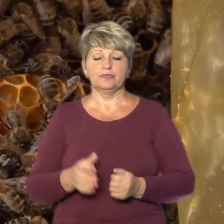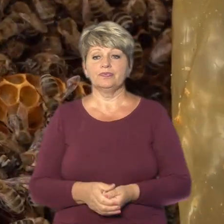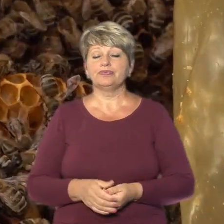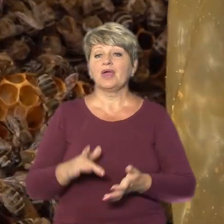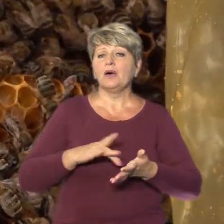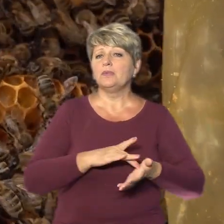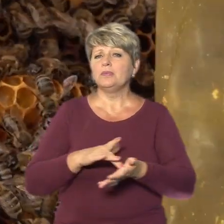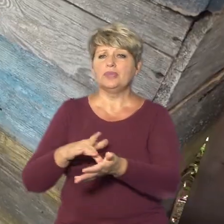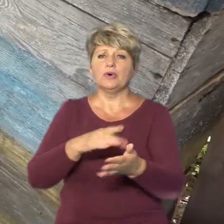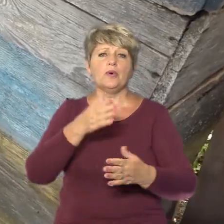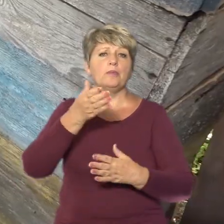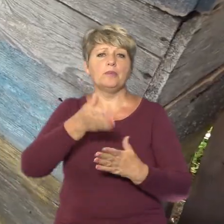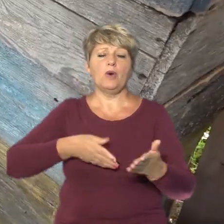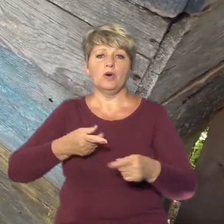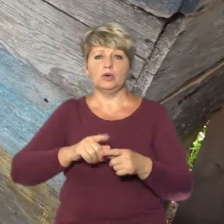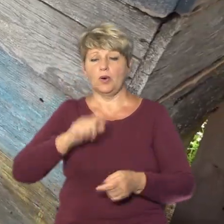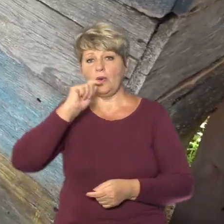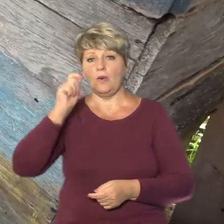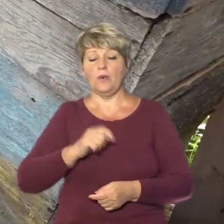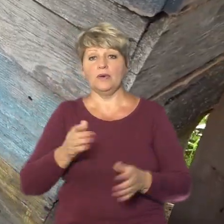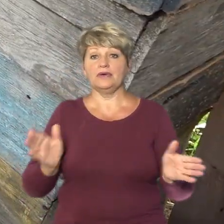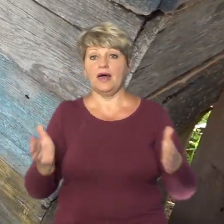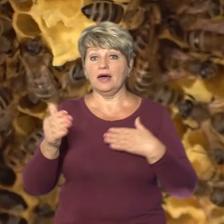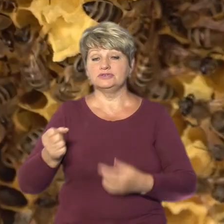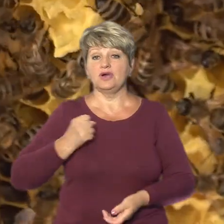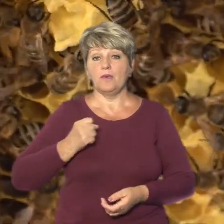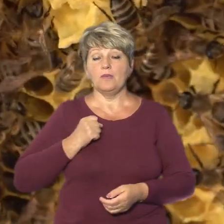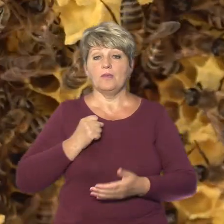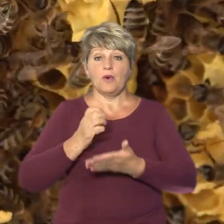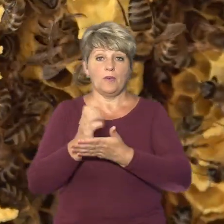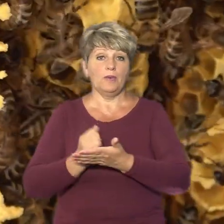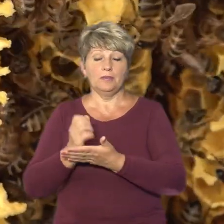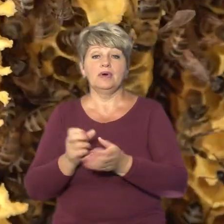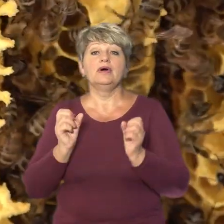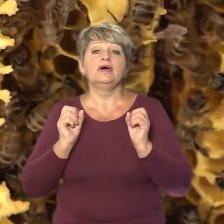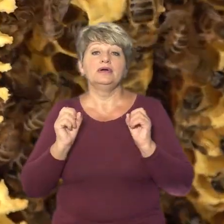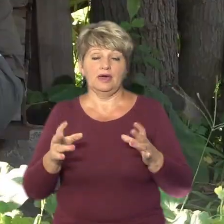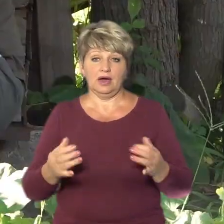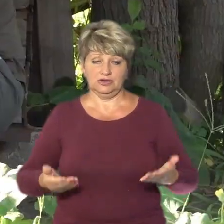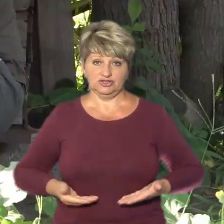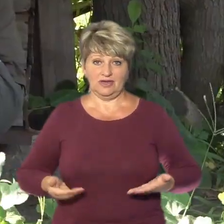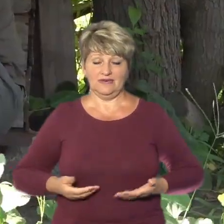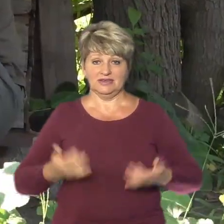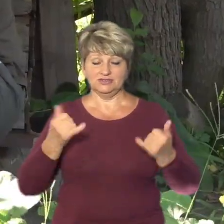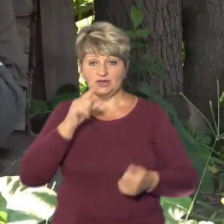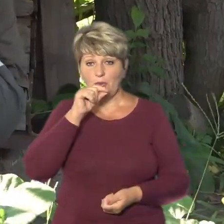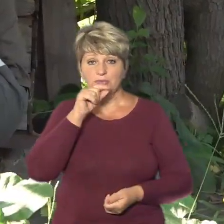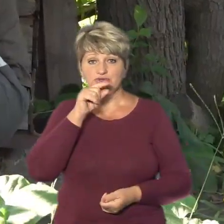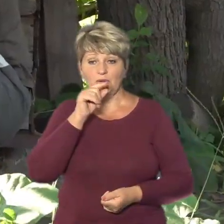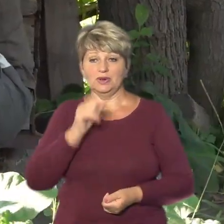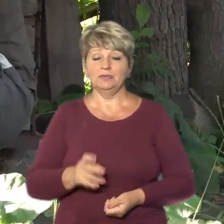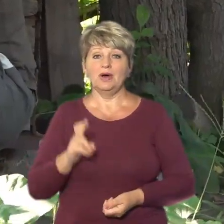Промандрували пів України у ящику від боєприпасів. Як живеться в Черкасах бойовим бджолам з Бахмута. Зробили всі ці